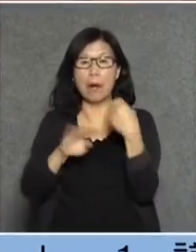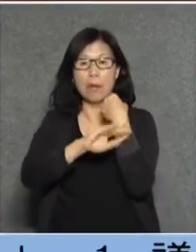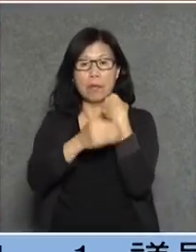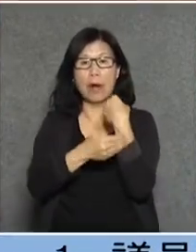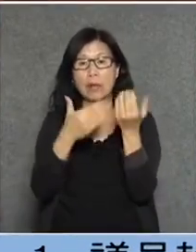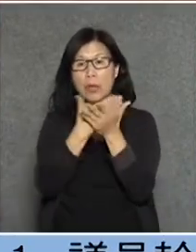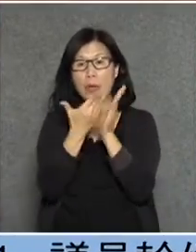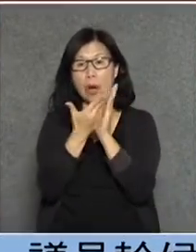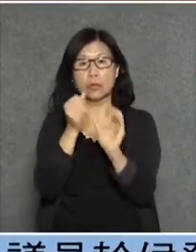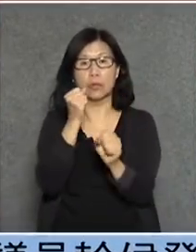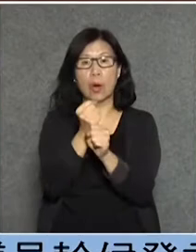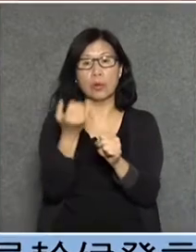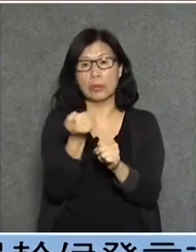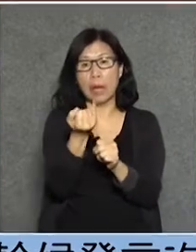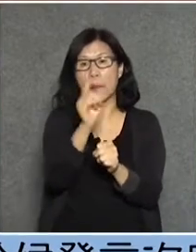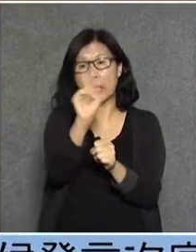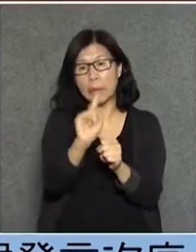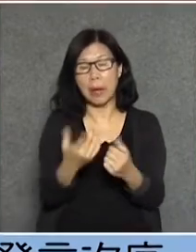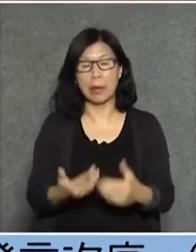了怎麼算我不是說過